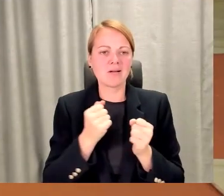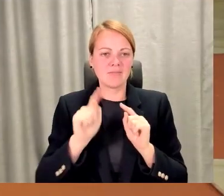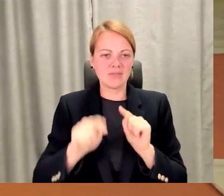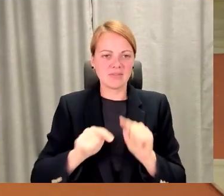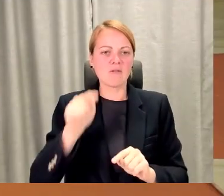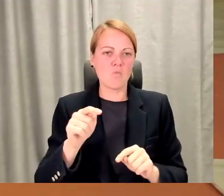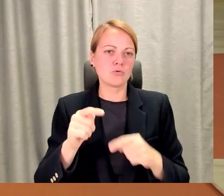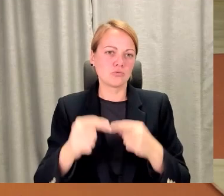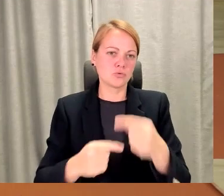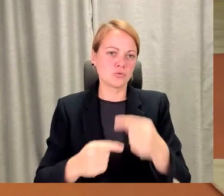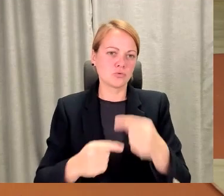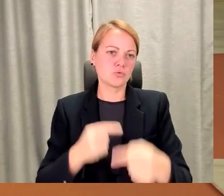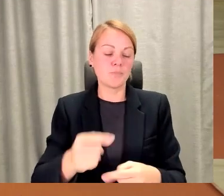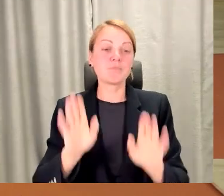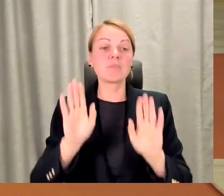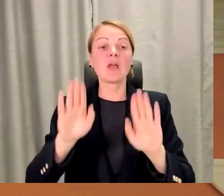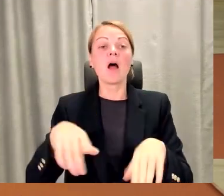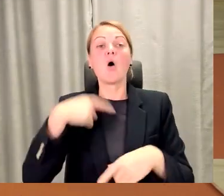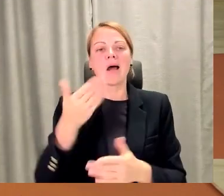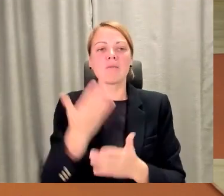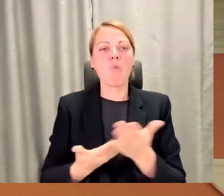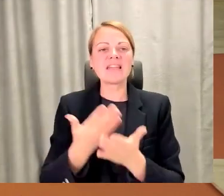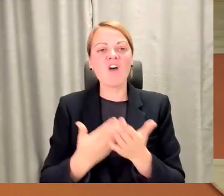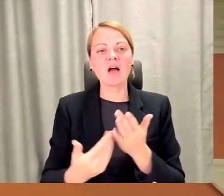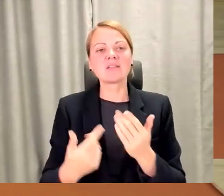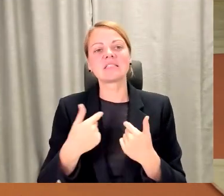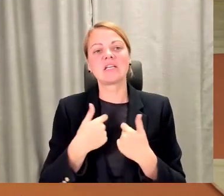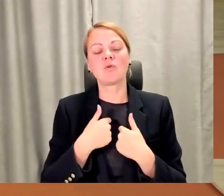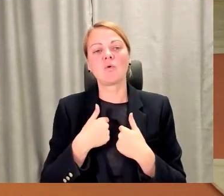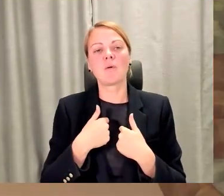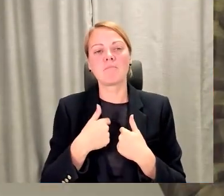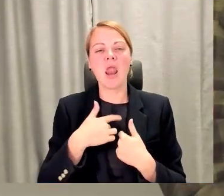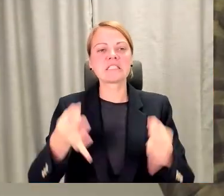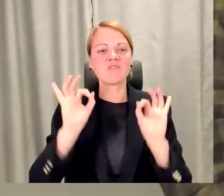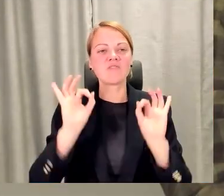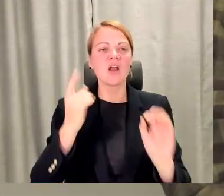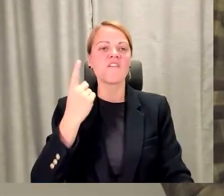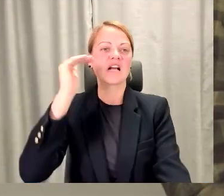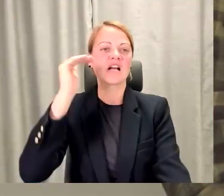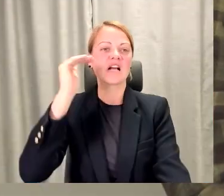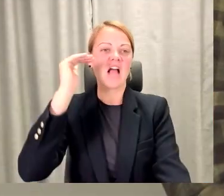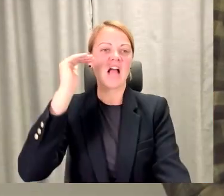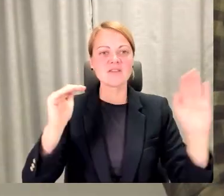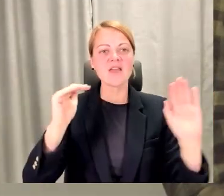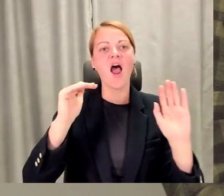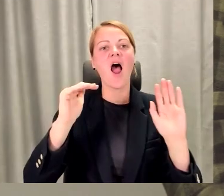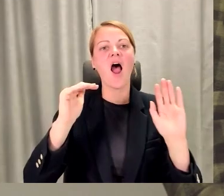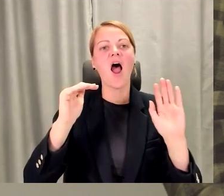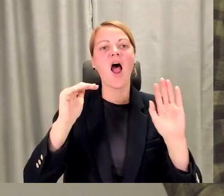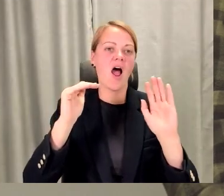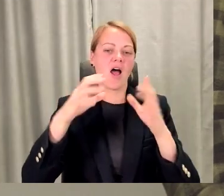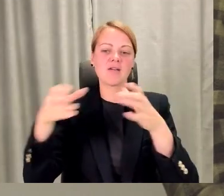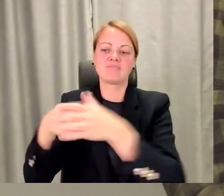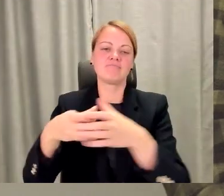motivāciju. Man liekas, ir ļoti svarīgi nelikt visus cilvēkus viena kategorija. Un ir cilvēki, kas vienkārši šobrīd